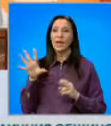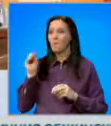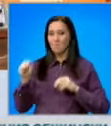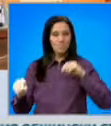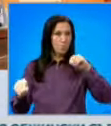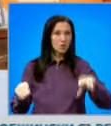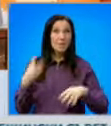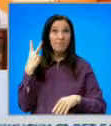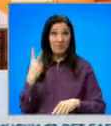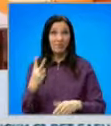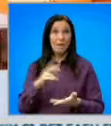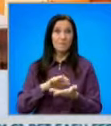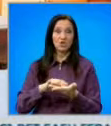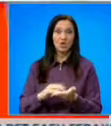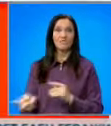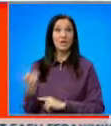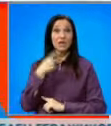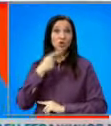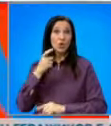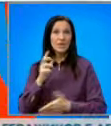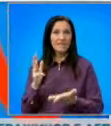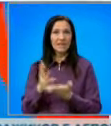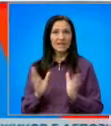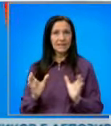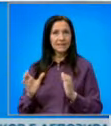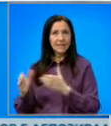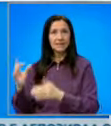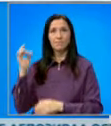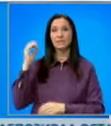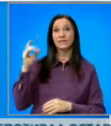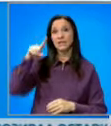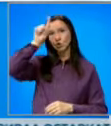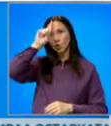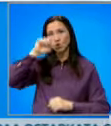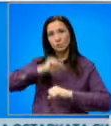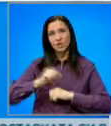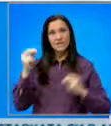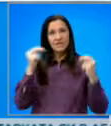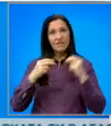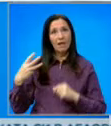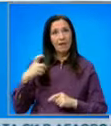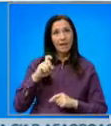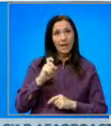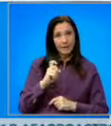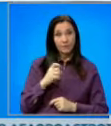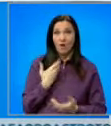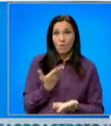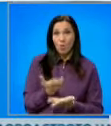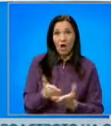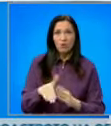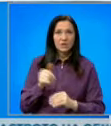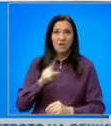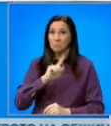устройства в 219 секции. Председателят на Столичния общински съвет Елен Герджиков е подал оставка.